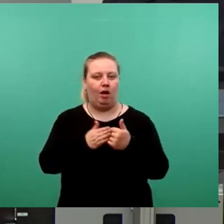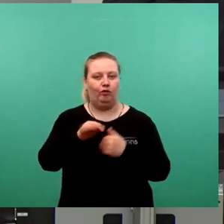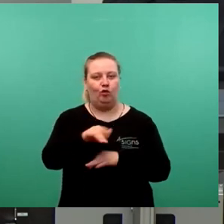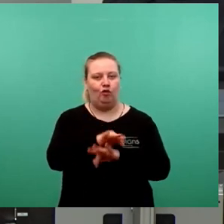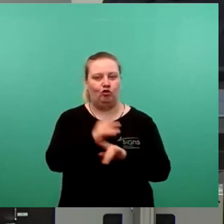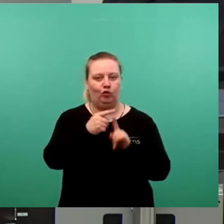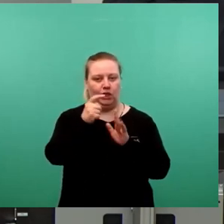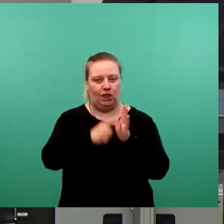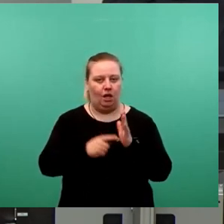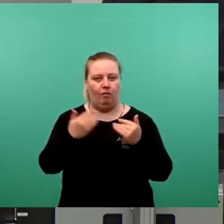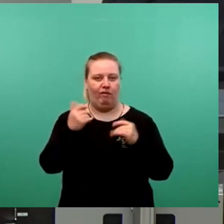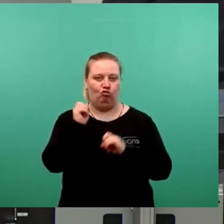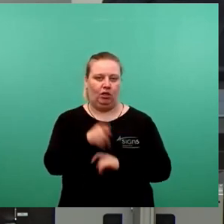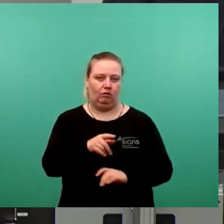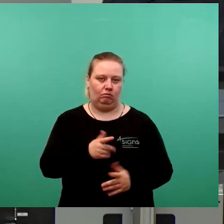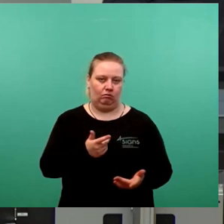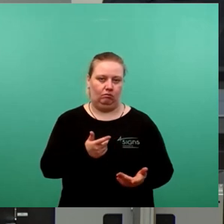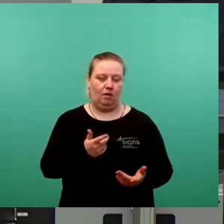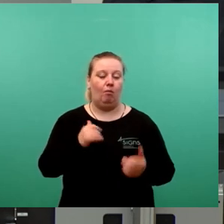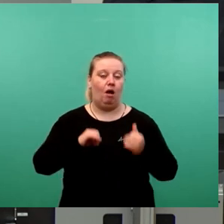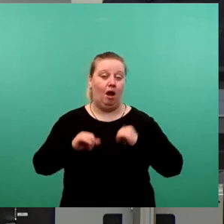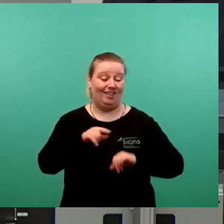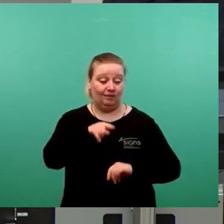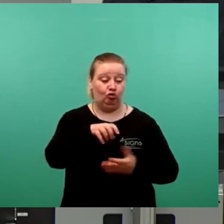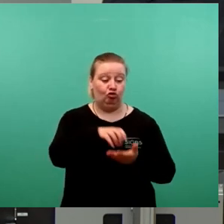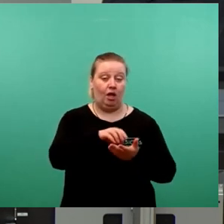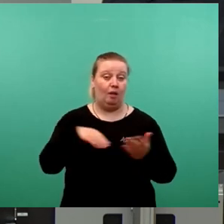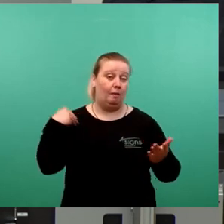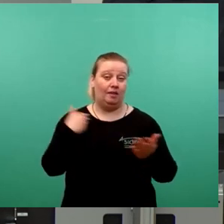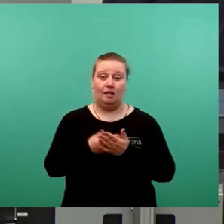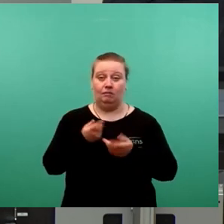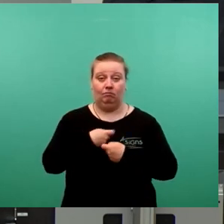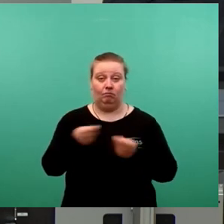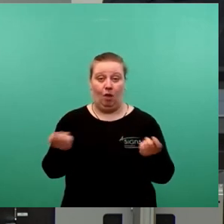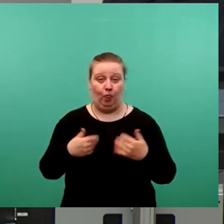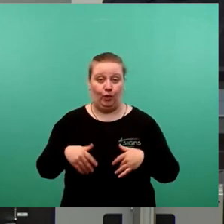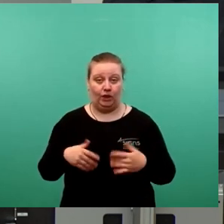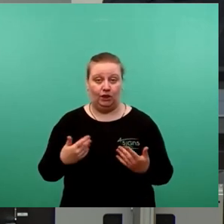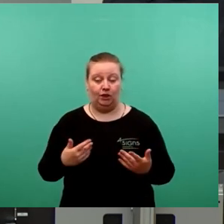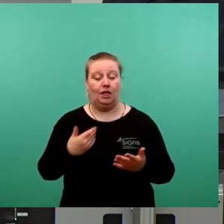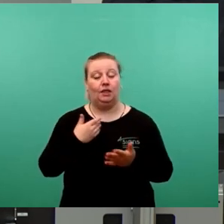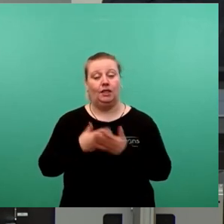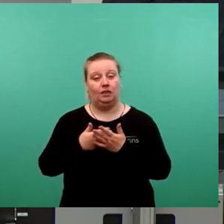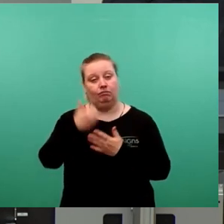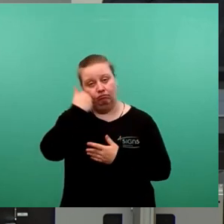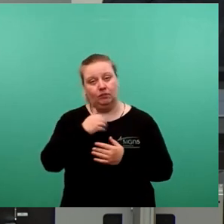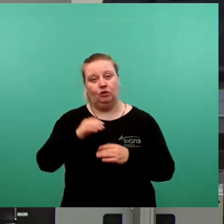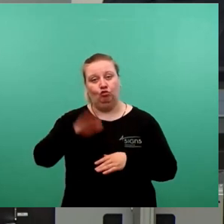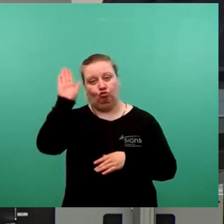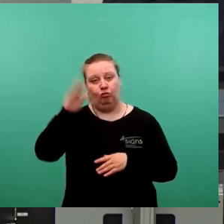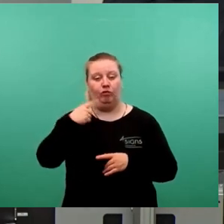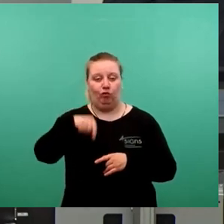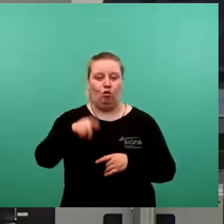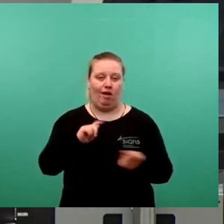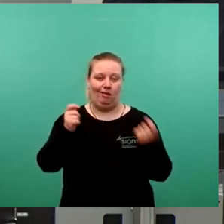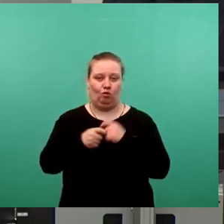Digitalisierung bewerben würden. Leider wurde aber genau diese Stelle bisher noch nicht ausgeschrieben. Deshalb bitte ich hier um Ihre Zustimmung für unseren Änderungsantrag. Vielen Dank.